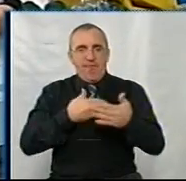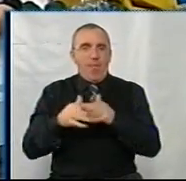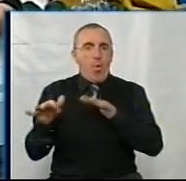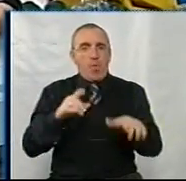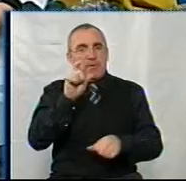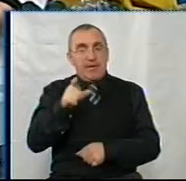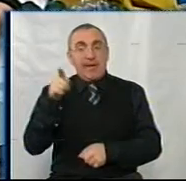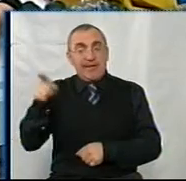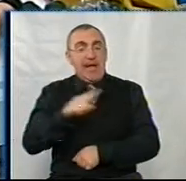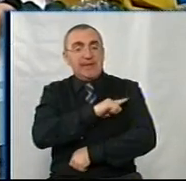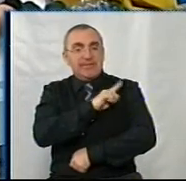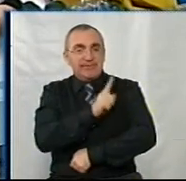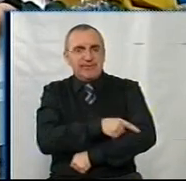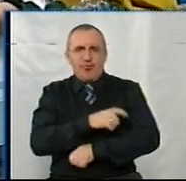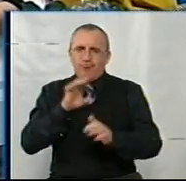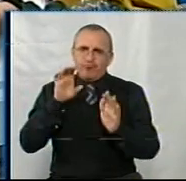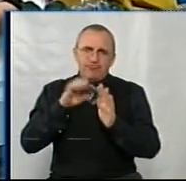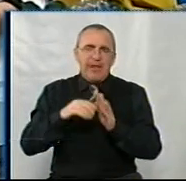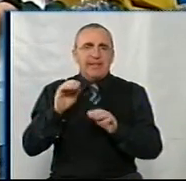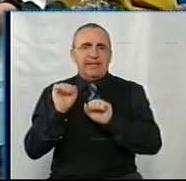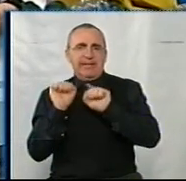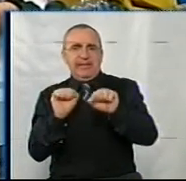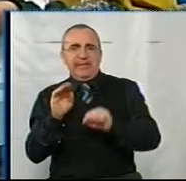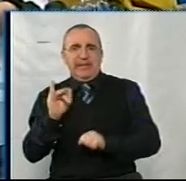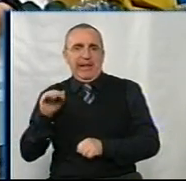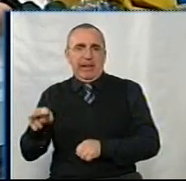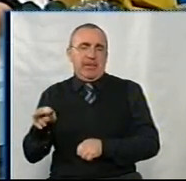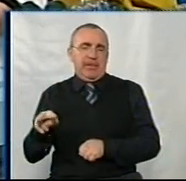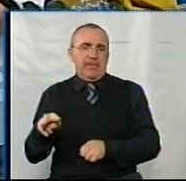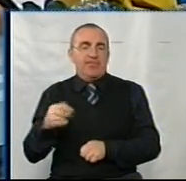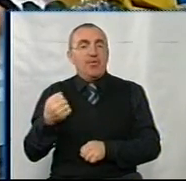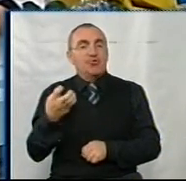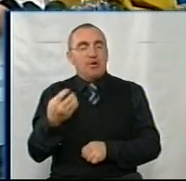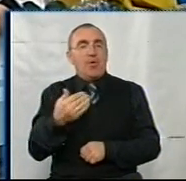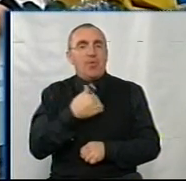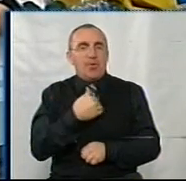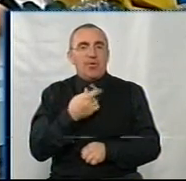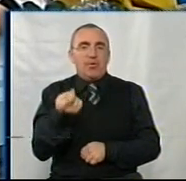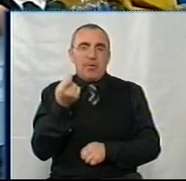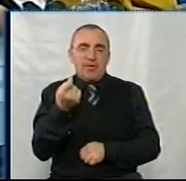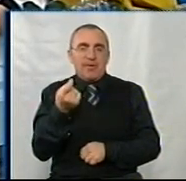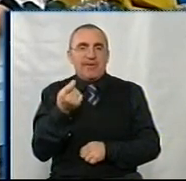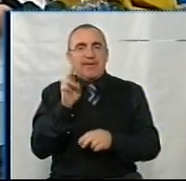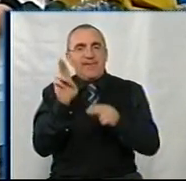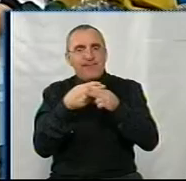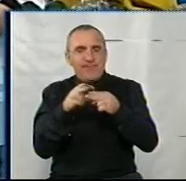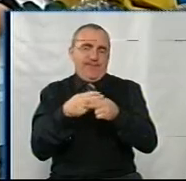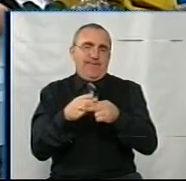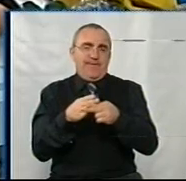це ви та сила російська, тил наш. Дякую. Ще хотіла трохи виправити.